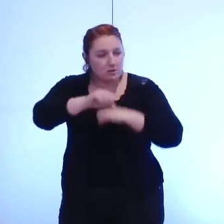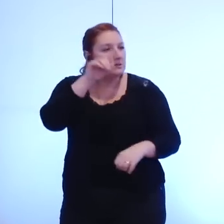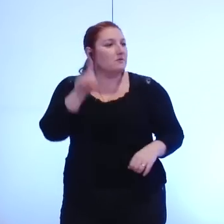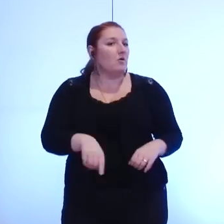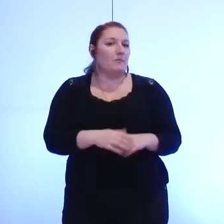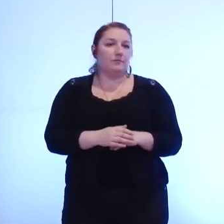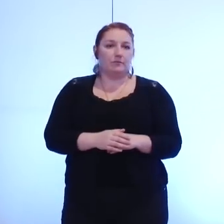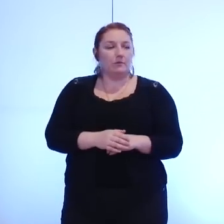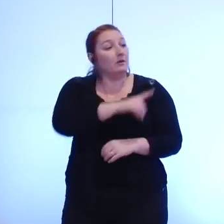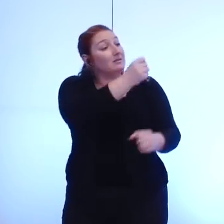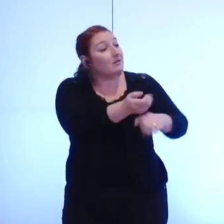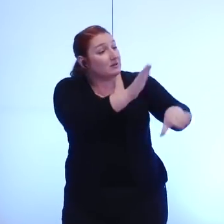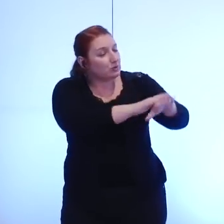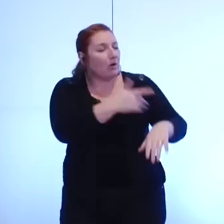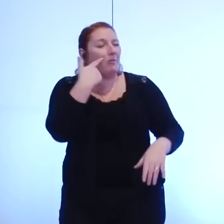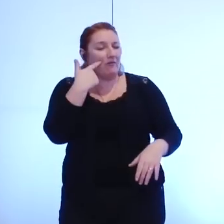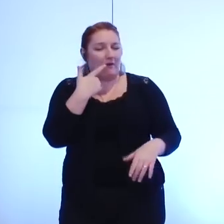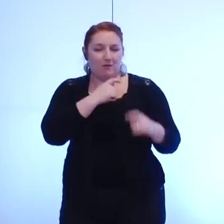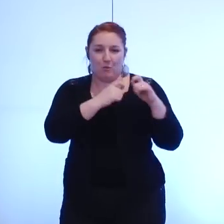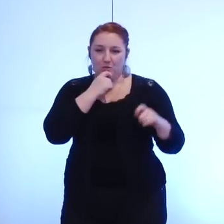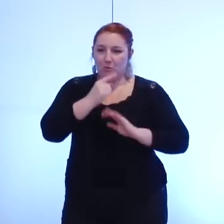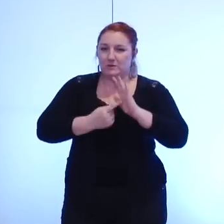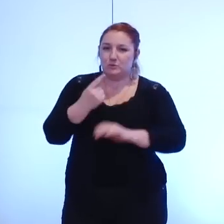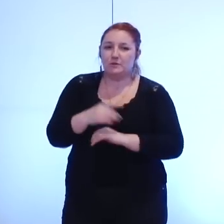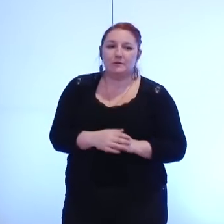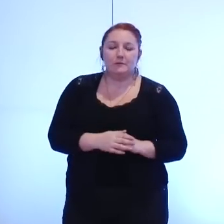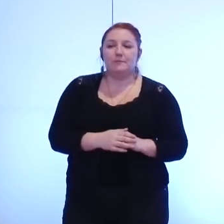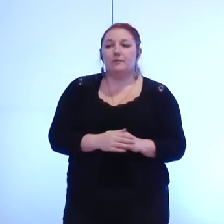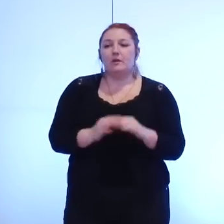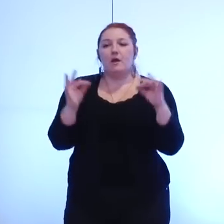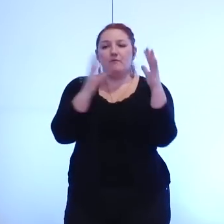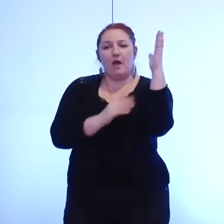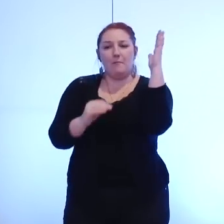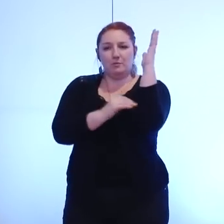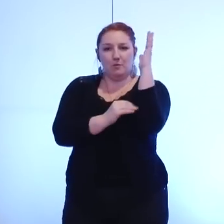travailler encore un peu là-dessus puis on en reparlera alors ensuite pour ce qui est de l'amendement en question